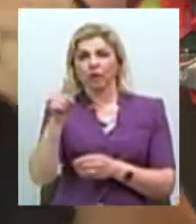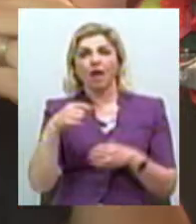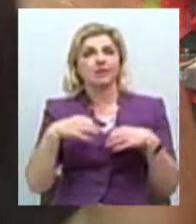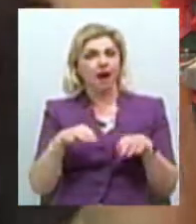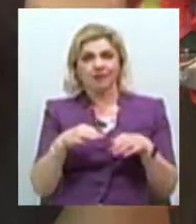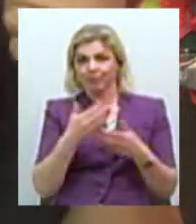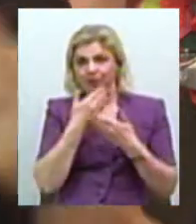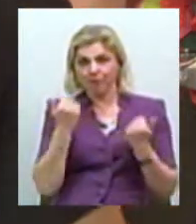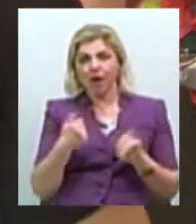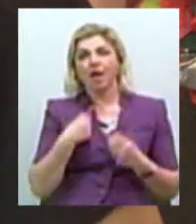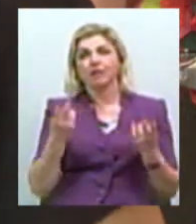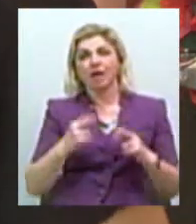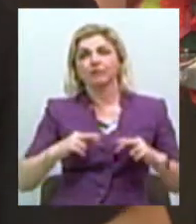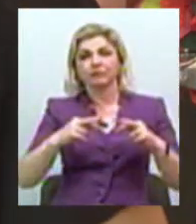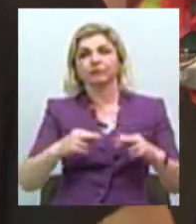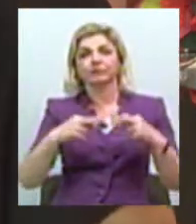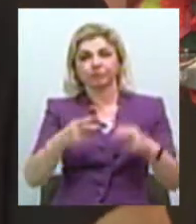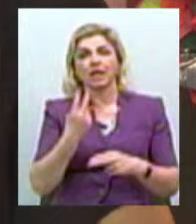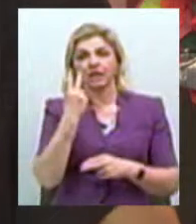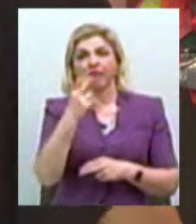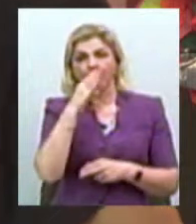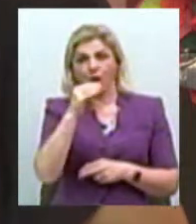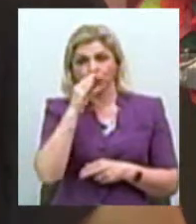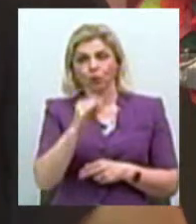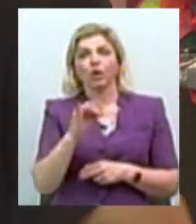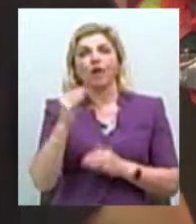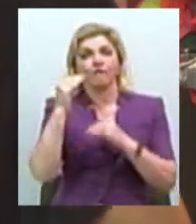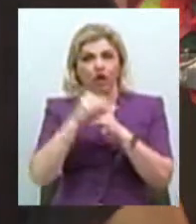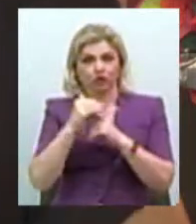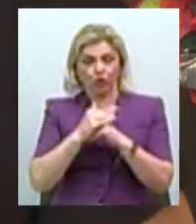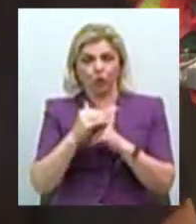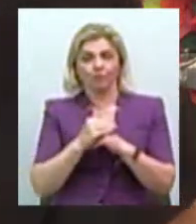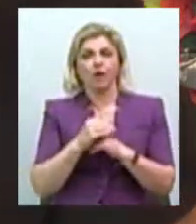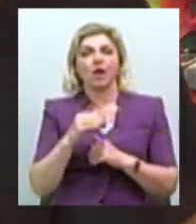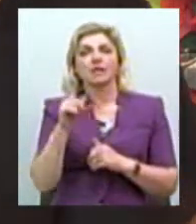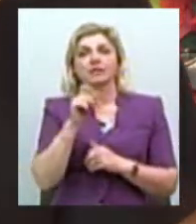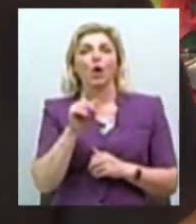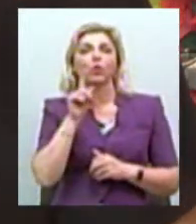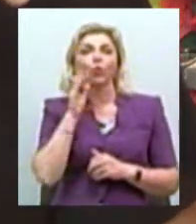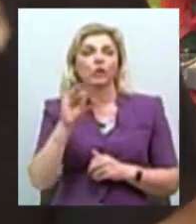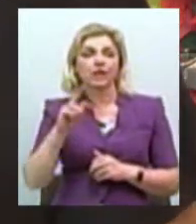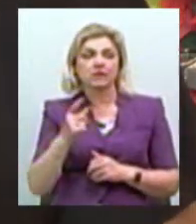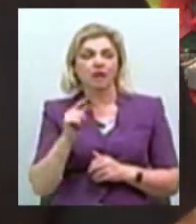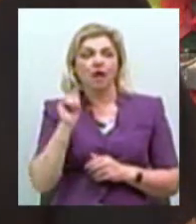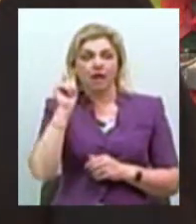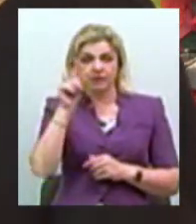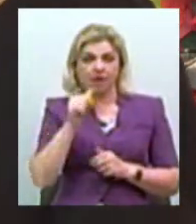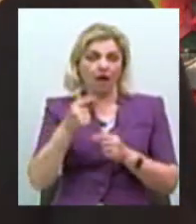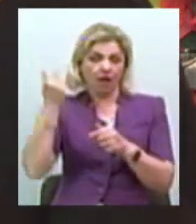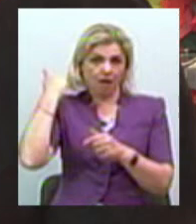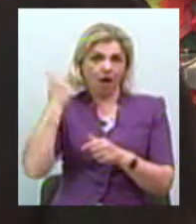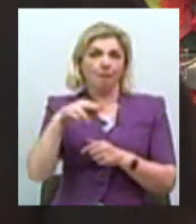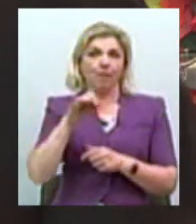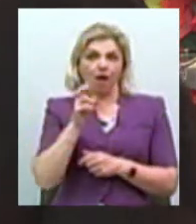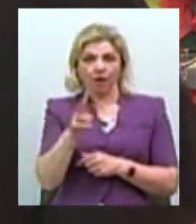Тобто мені треба пересісти в двох маршрутках, вийти вечором за юність у парк, щоб забрати свою